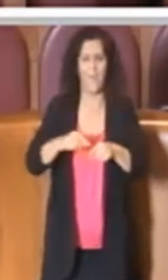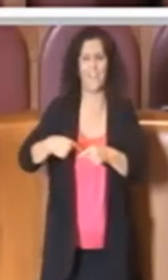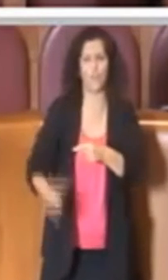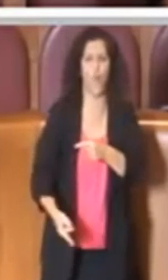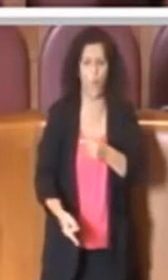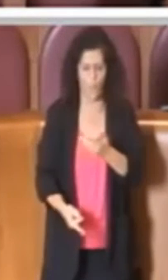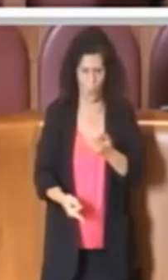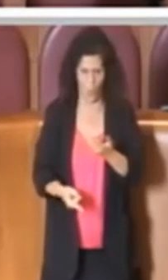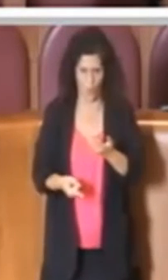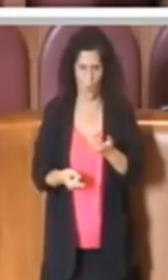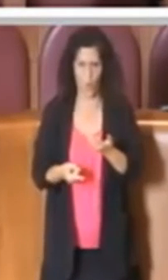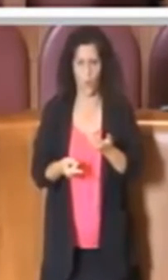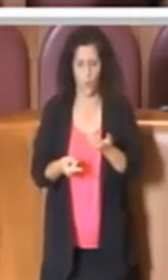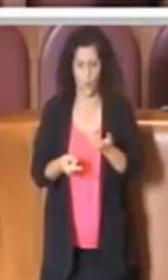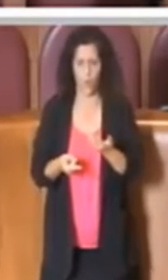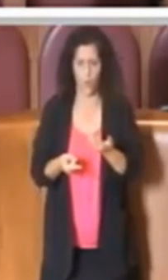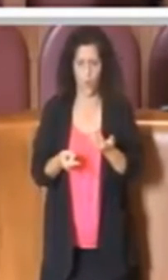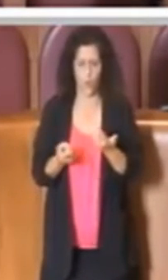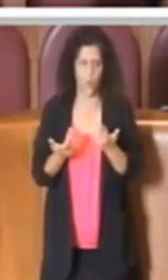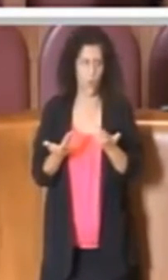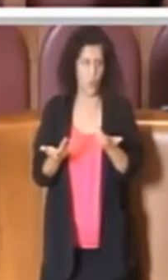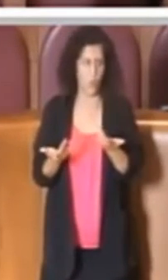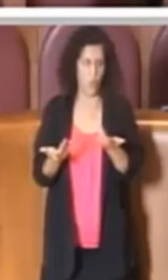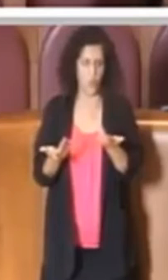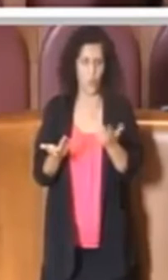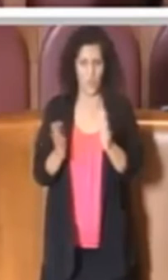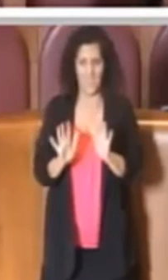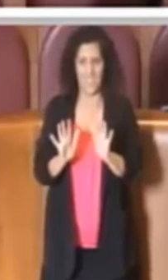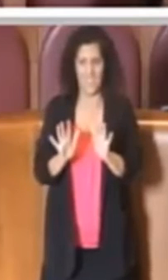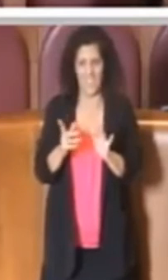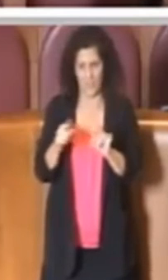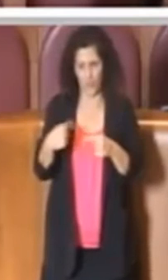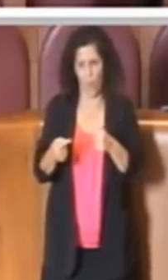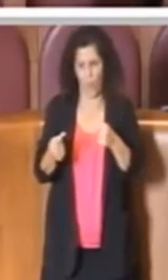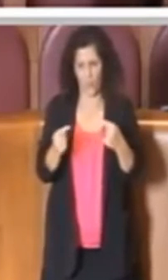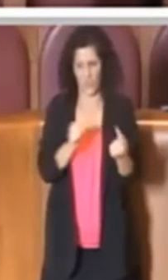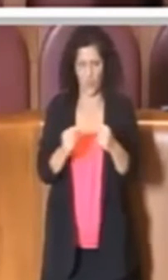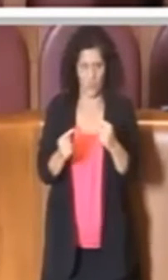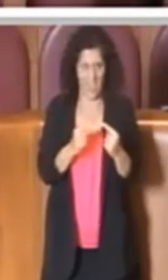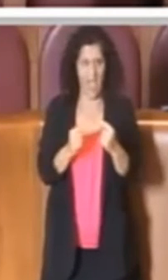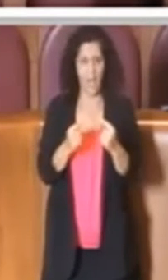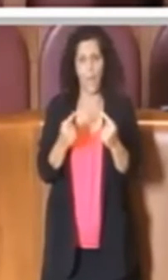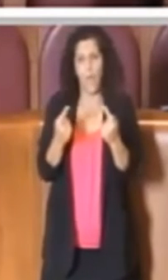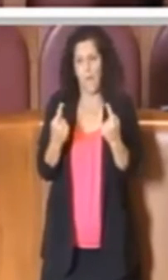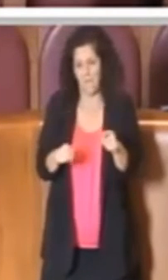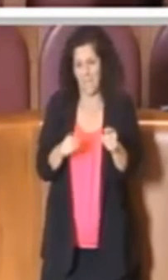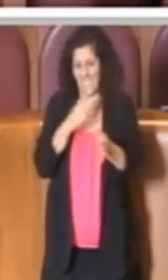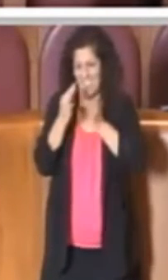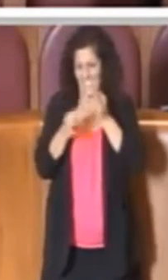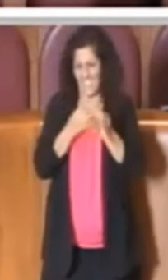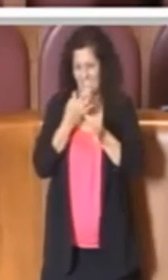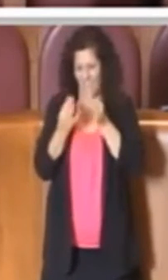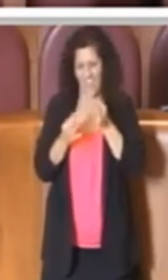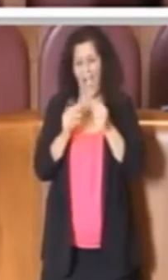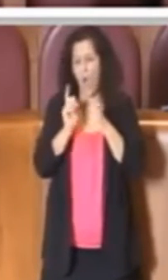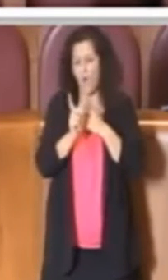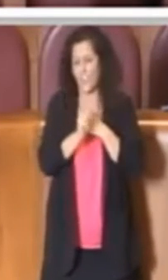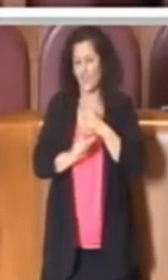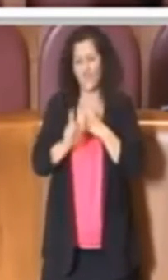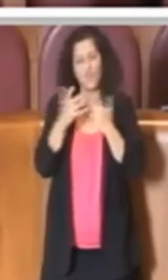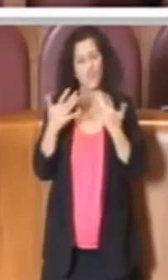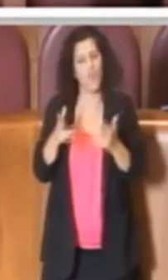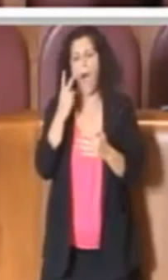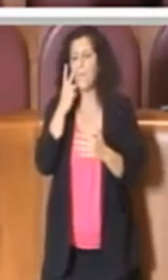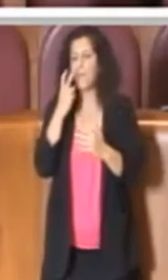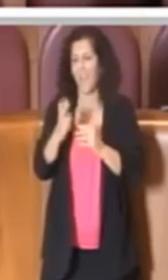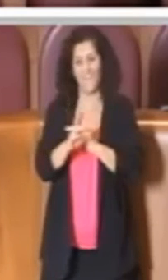quindi lo andiamo poi a discutere, ma esattamente quello che viene chiesto nell'ordine del giorno e